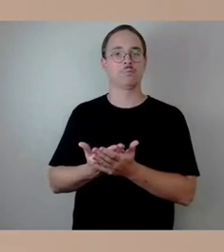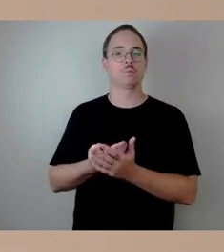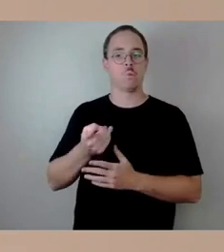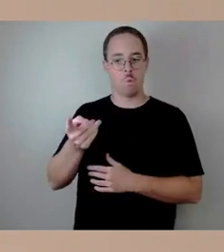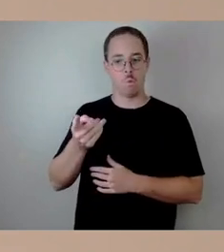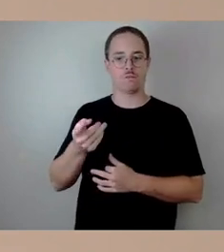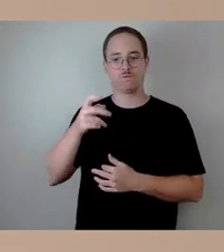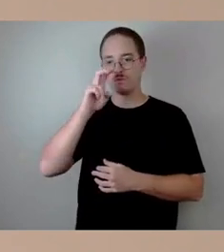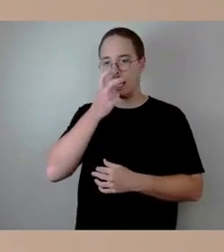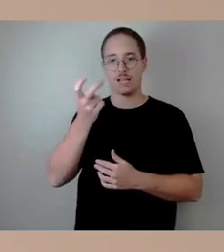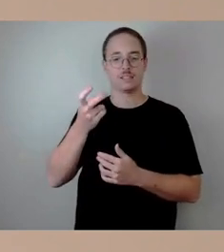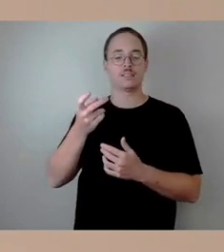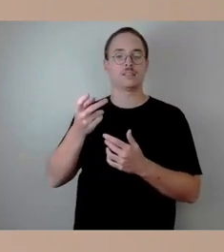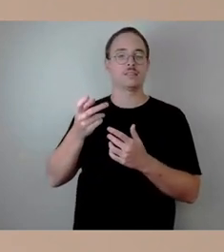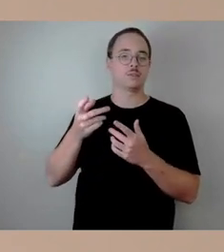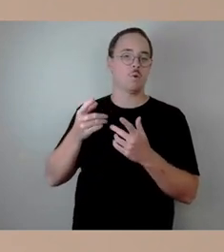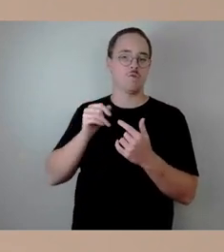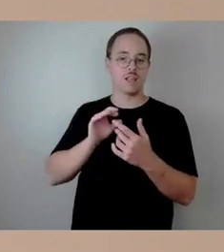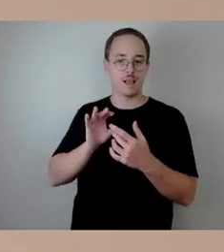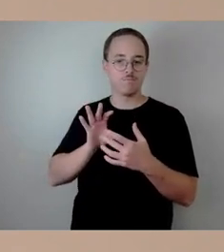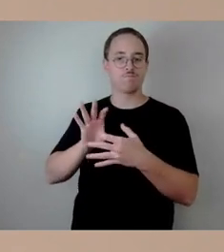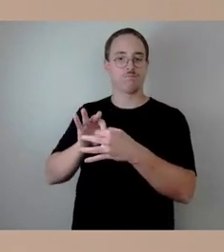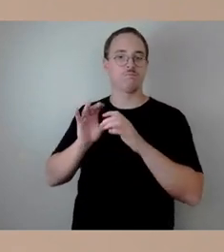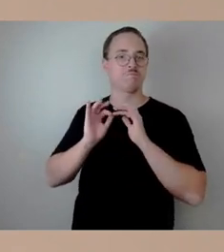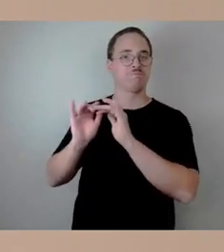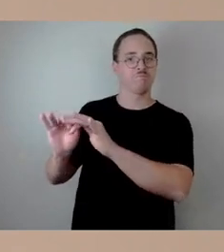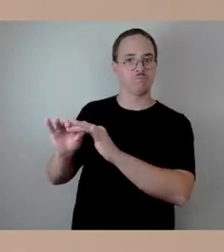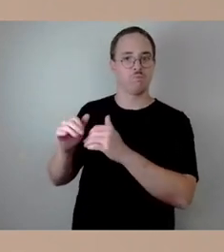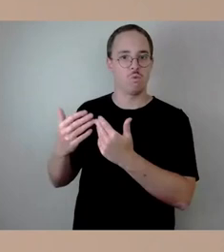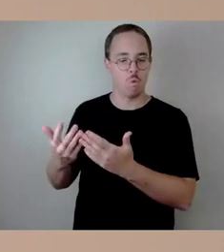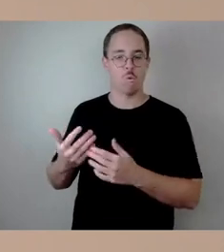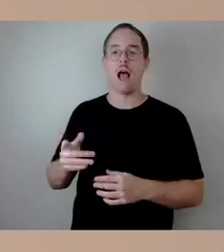in den wesentlichen Kernaussagen vermutlich jetzt nicht berühren wird.